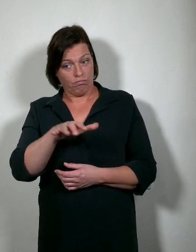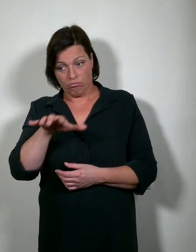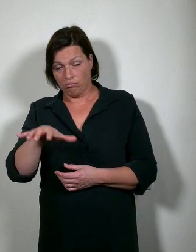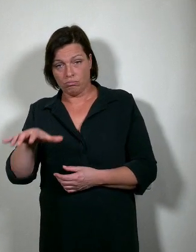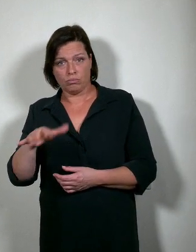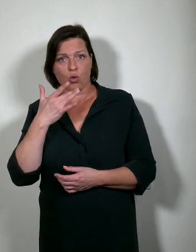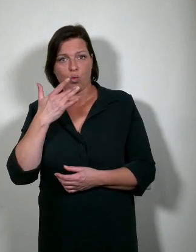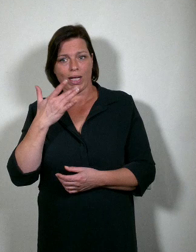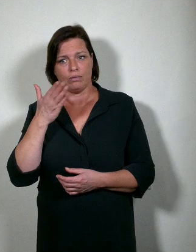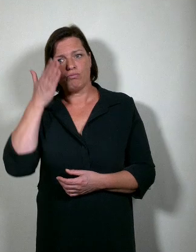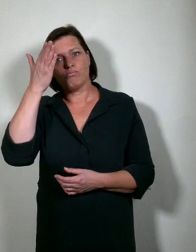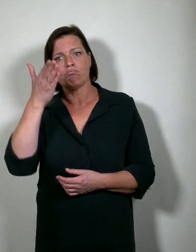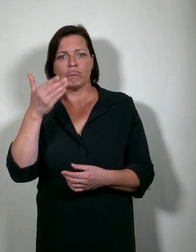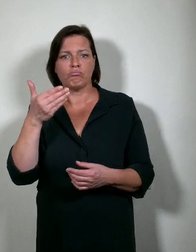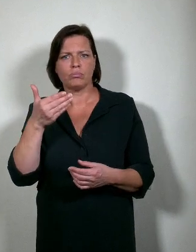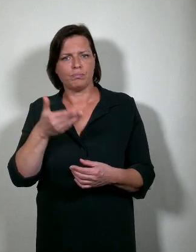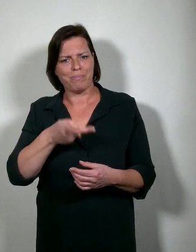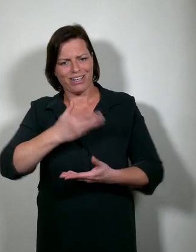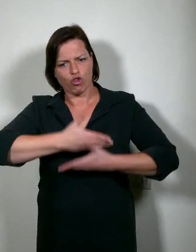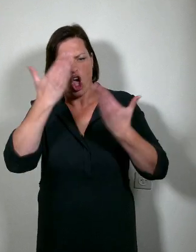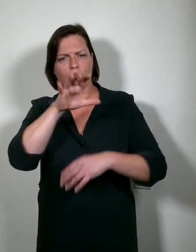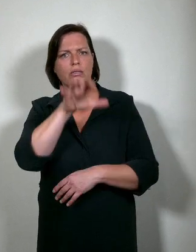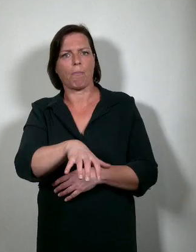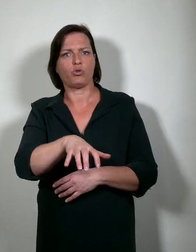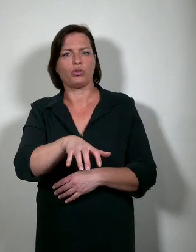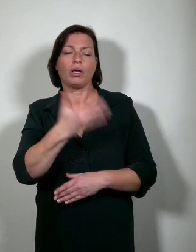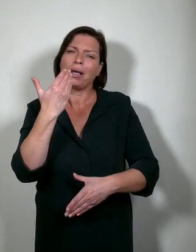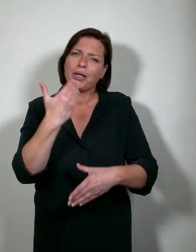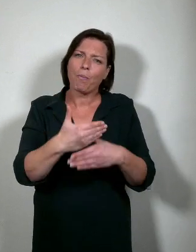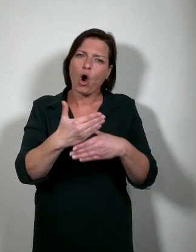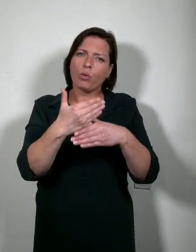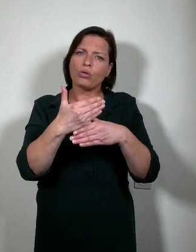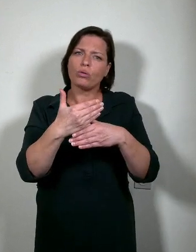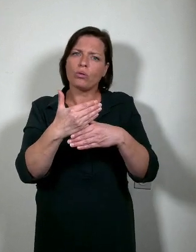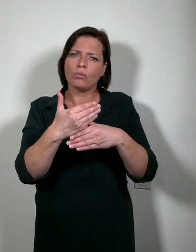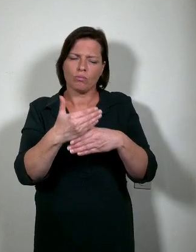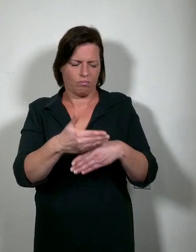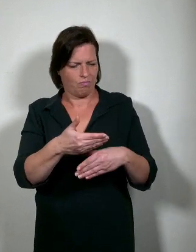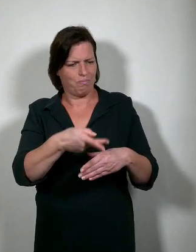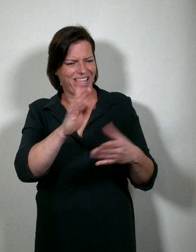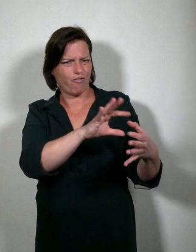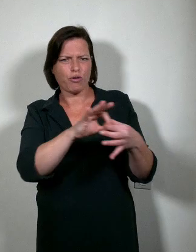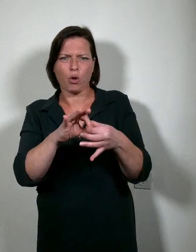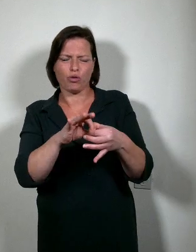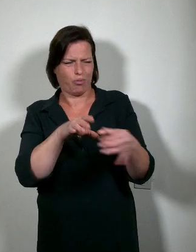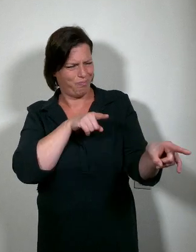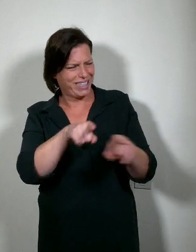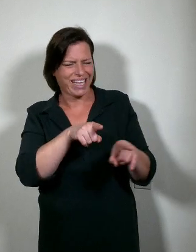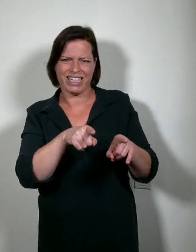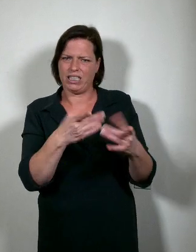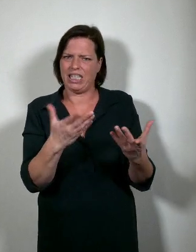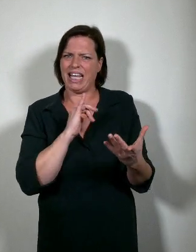omvormen tot duidelijke campuses. Waar gebouwen op een betekenisvolle manier met elkaar worden verbonden. Waar er groen is.